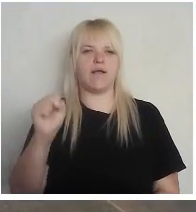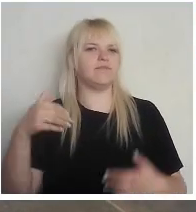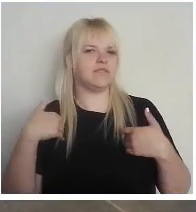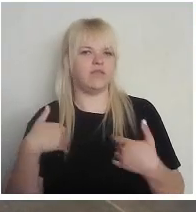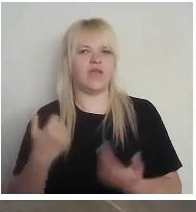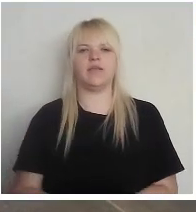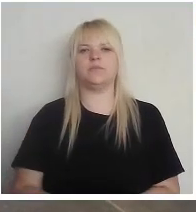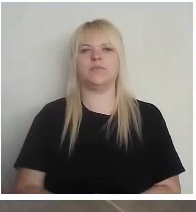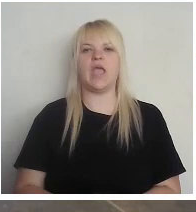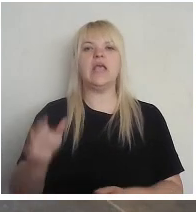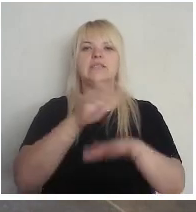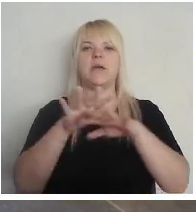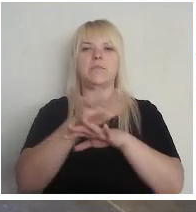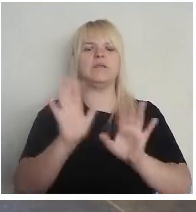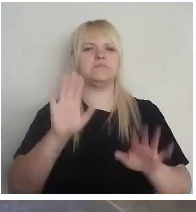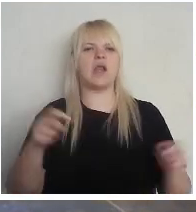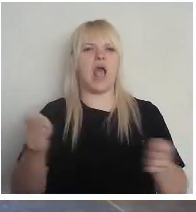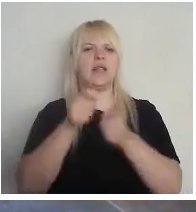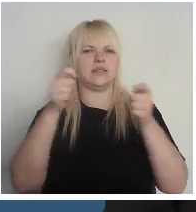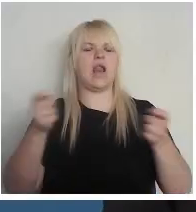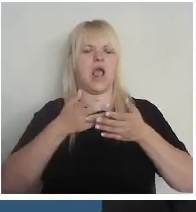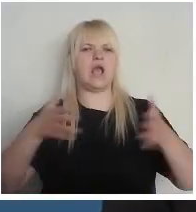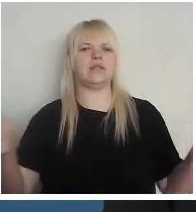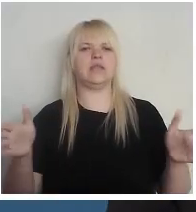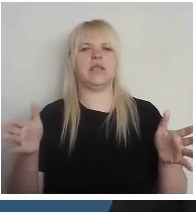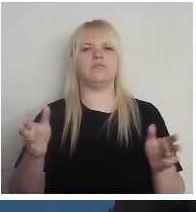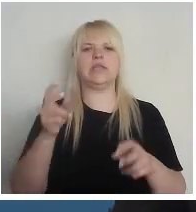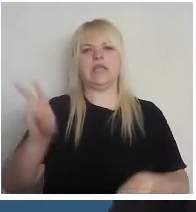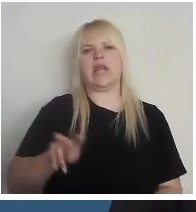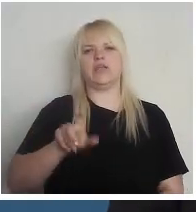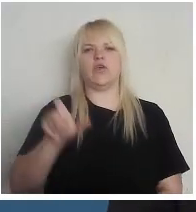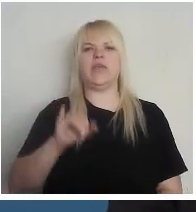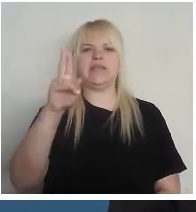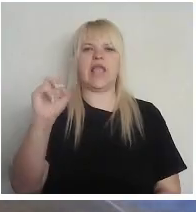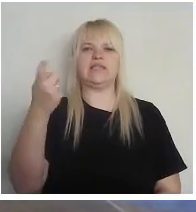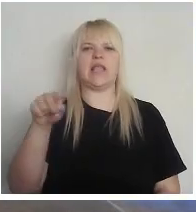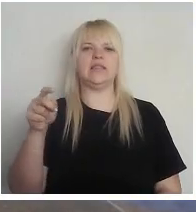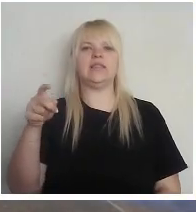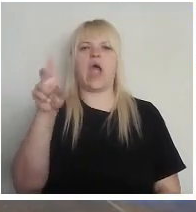Sabiedrības par atklātību dēlnu direktore, Inese Tauriņa. Labdien.